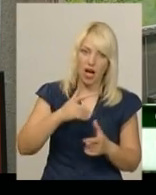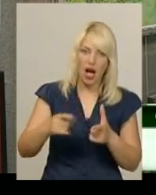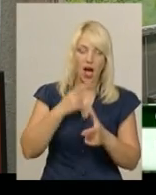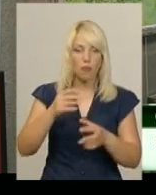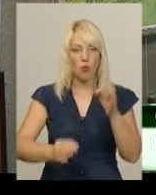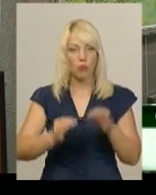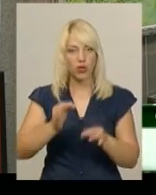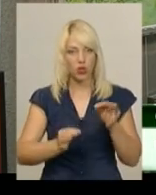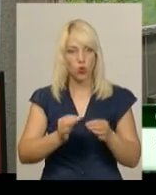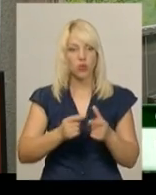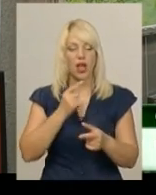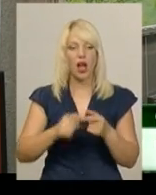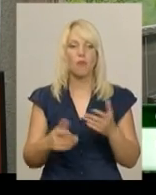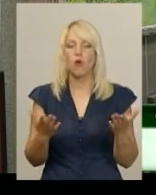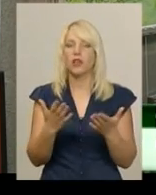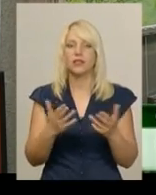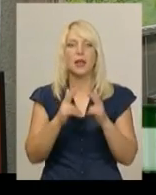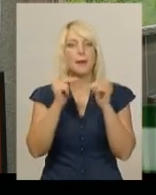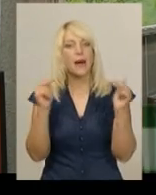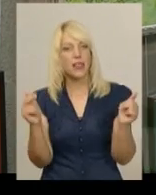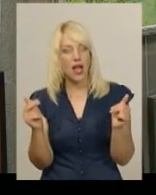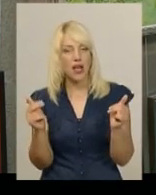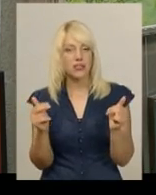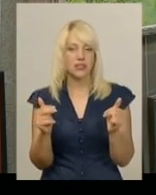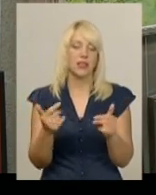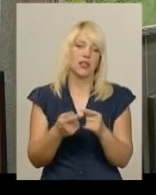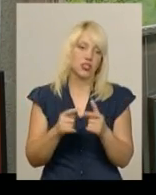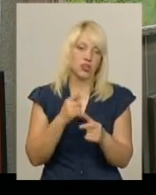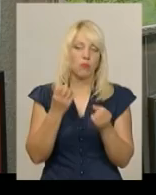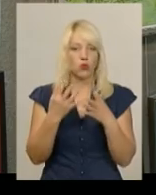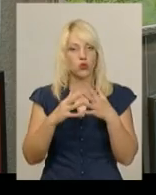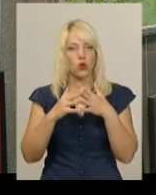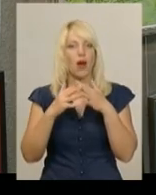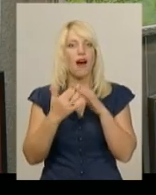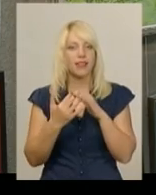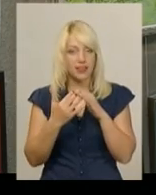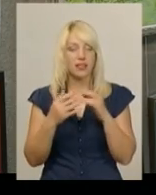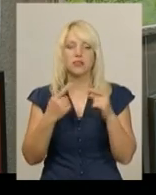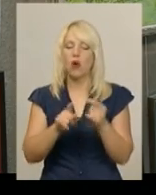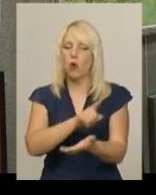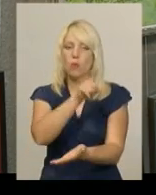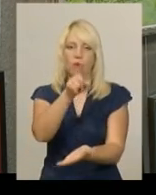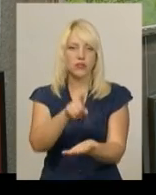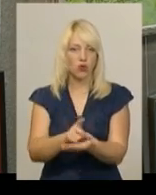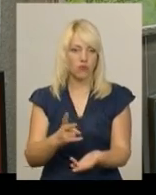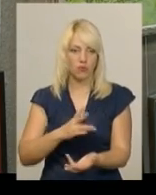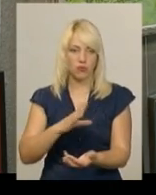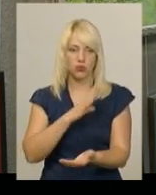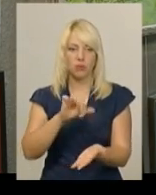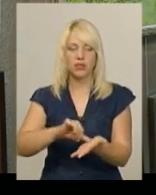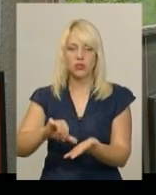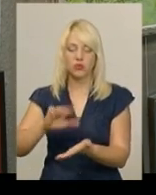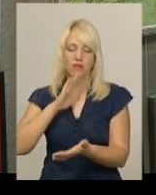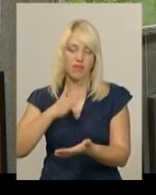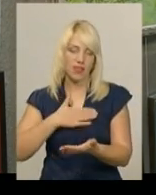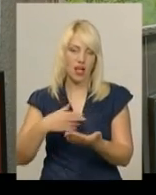природа, або якийсь палац, замок, чи просто хатинка. Це обов'язково присутнє, має бути на наших роботах, для